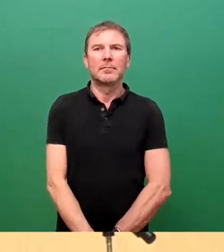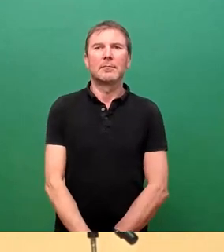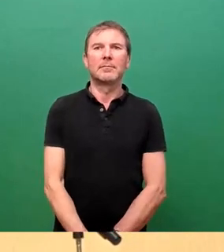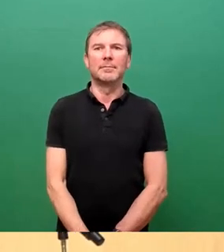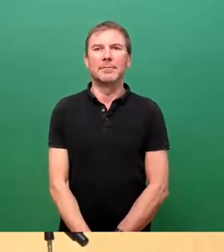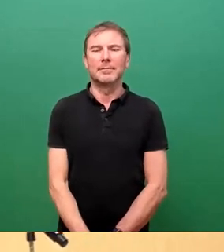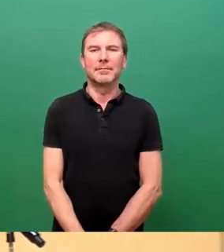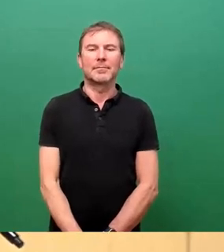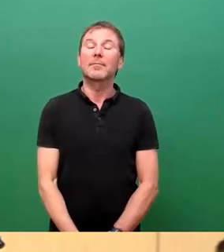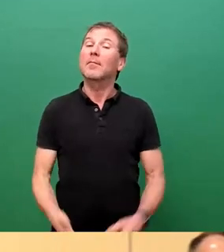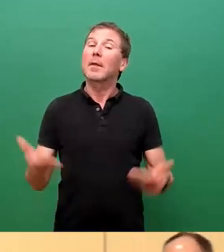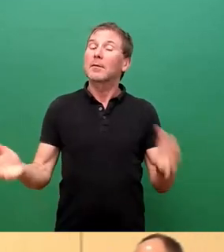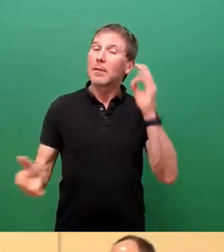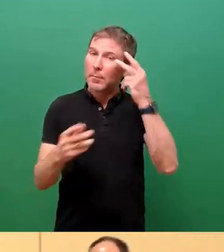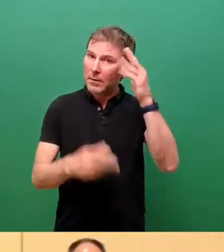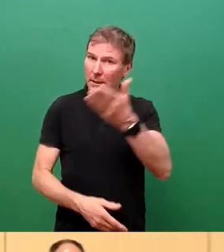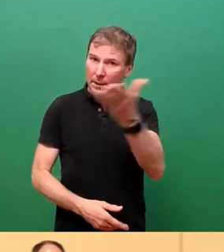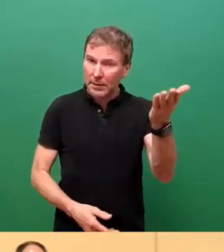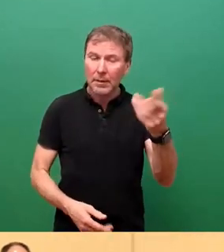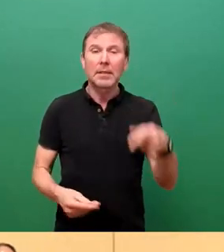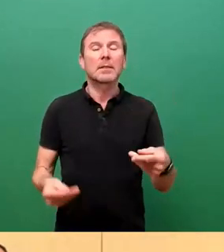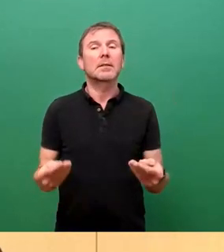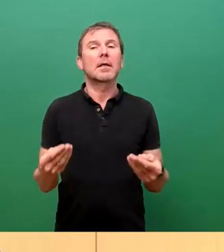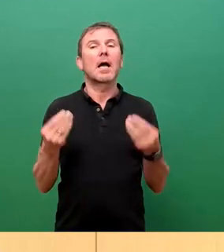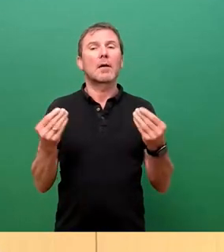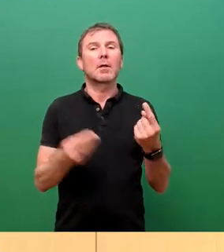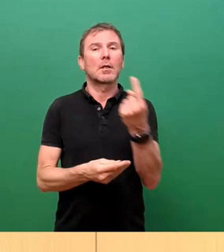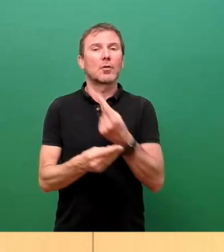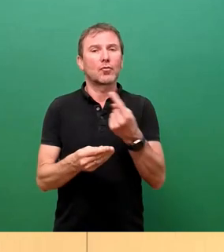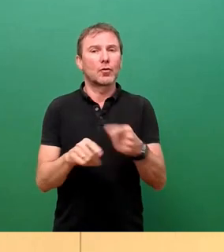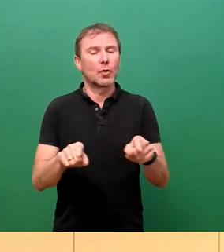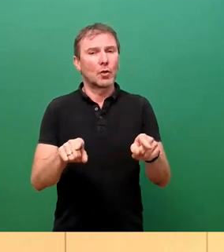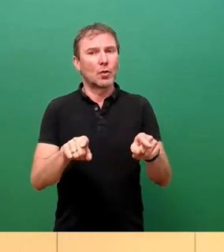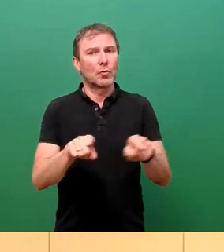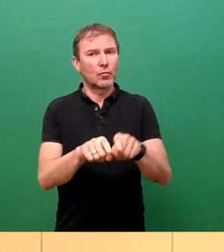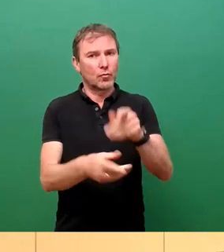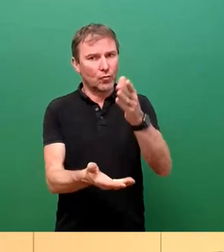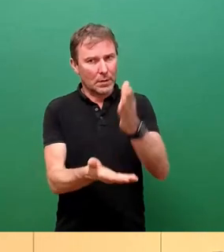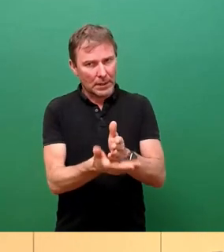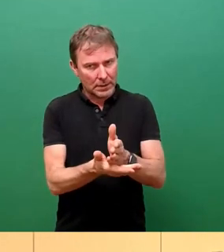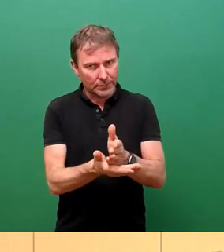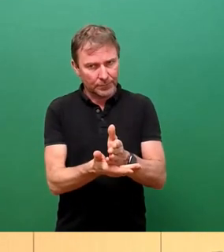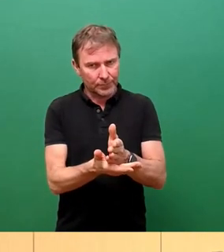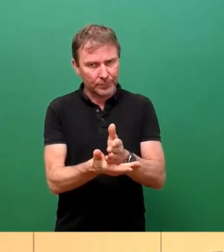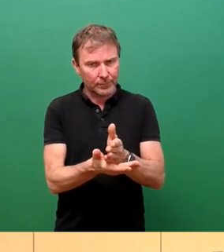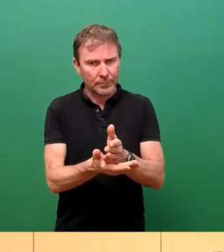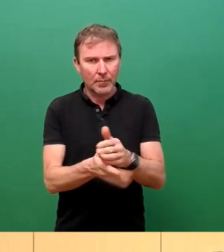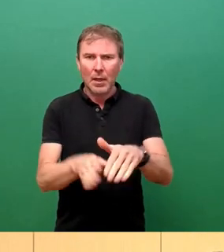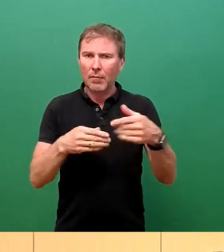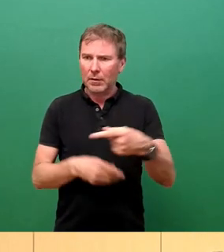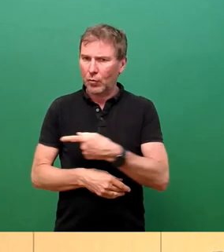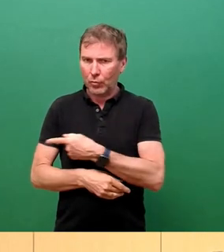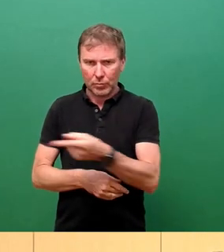So, meine Damen, meine Herren, damit ist die aktuelle Stunde beendet. Alle Fraktionen sind zu